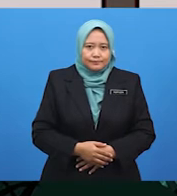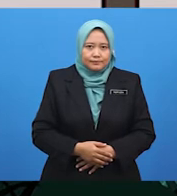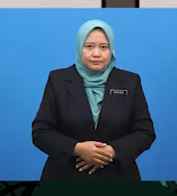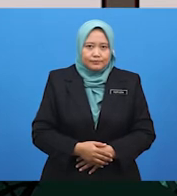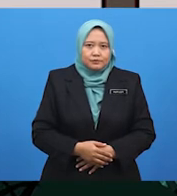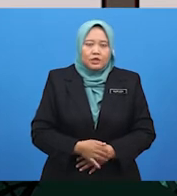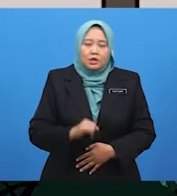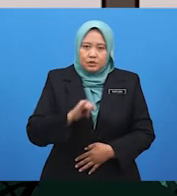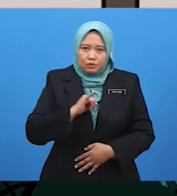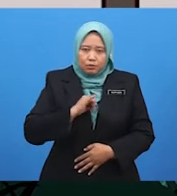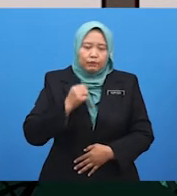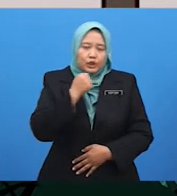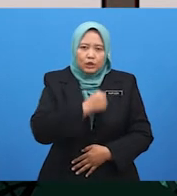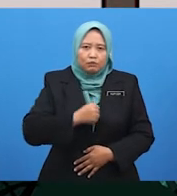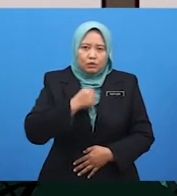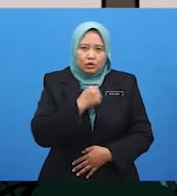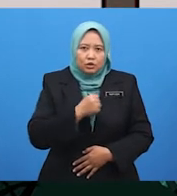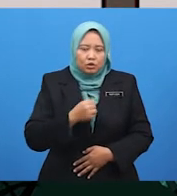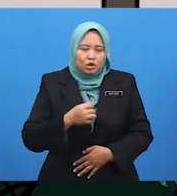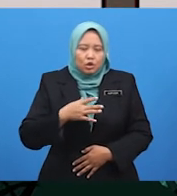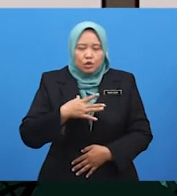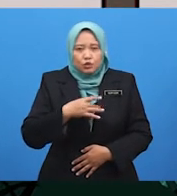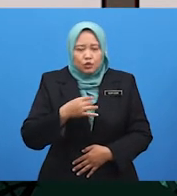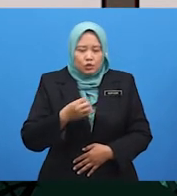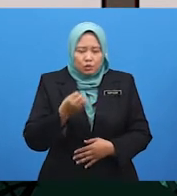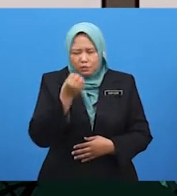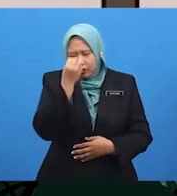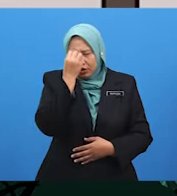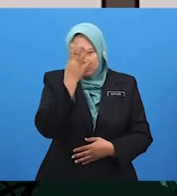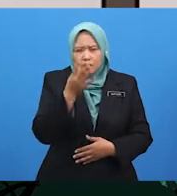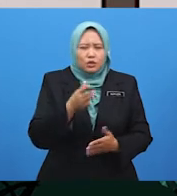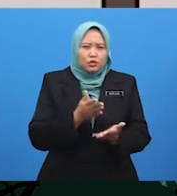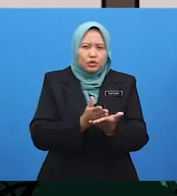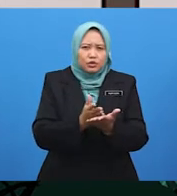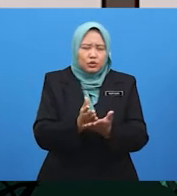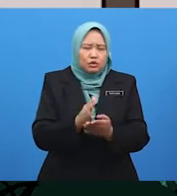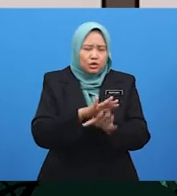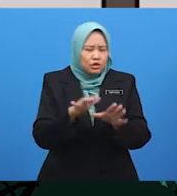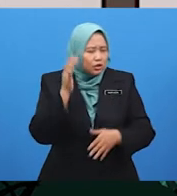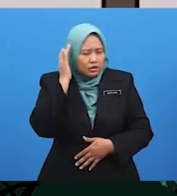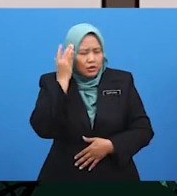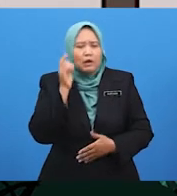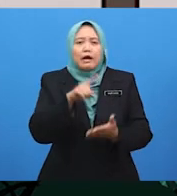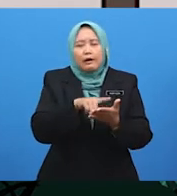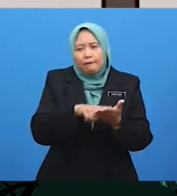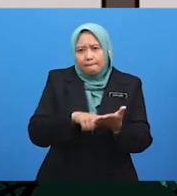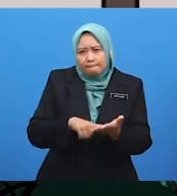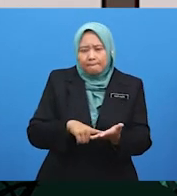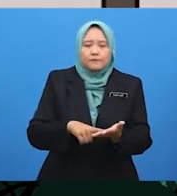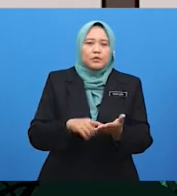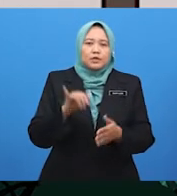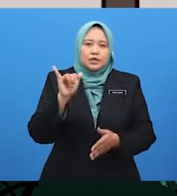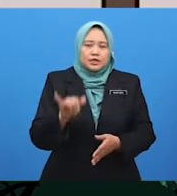kena puji sang rusak. Kamu sungguh berani menceritakan hal yang benar dan dapat mengelakkan